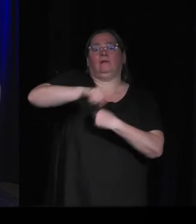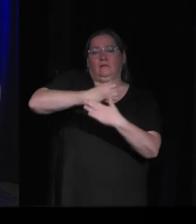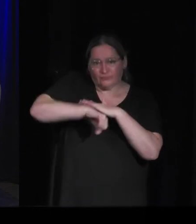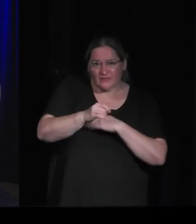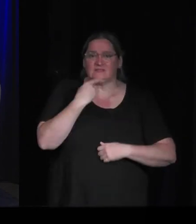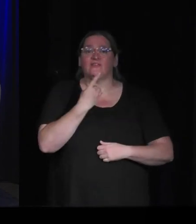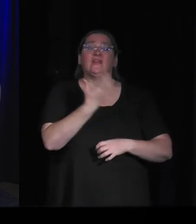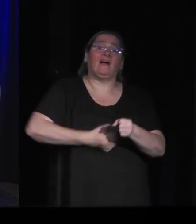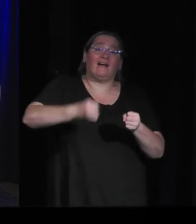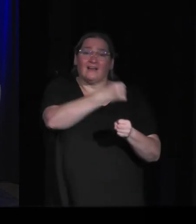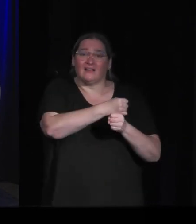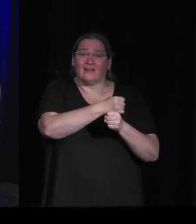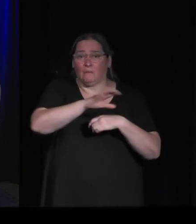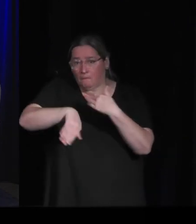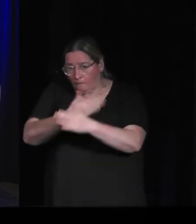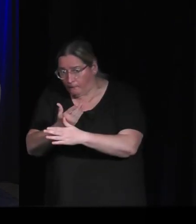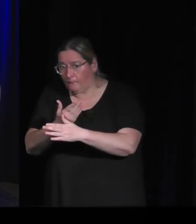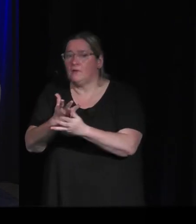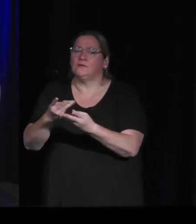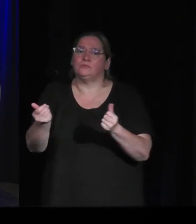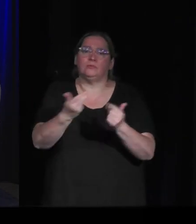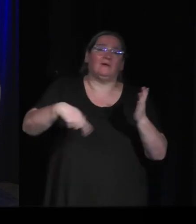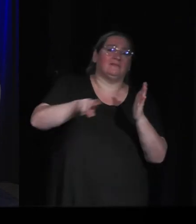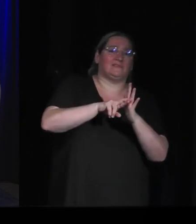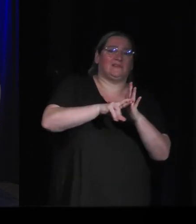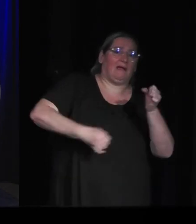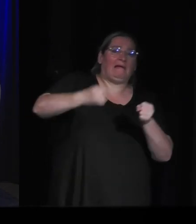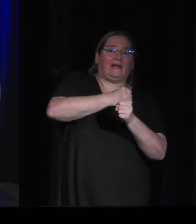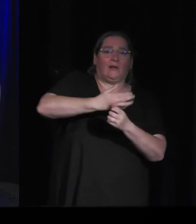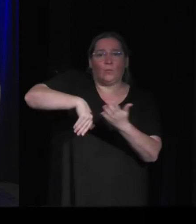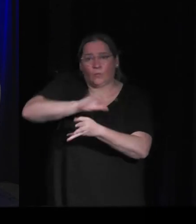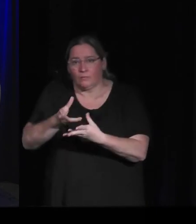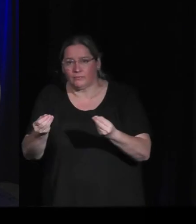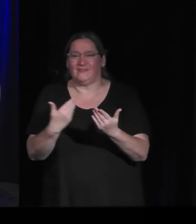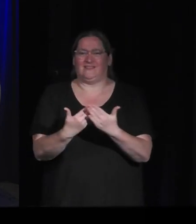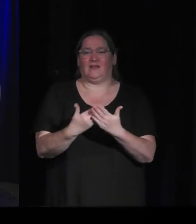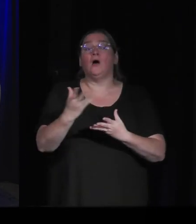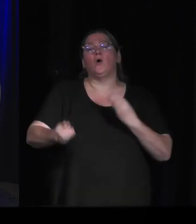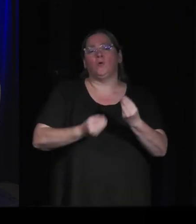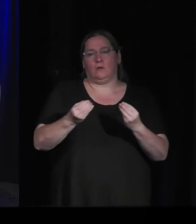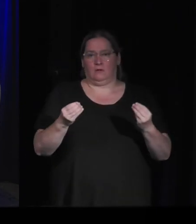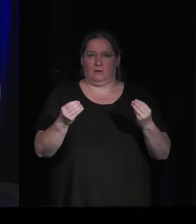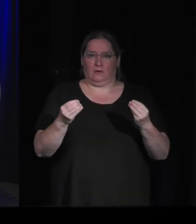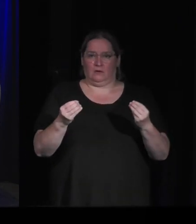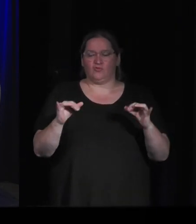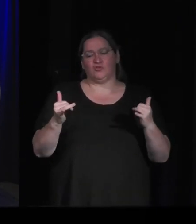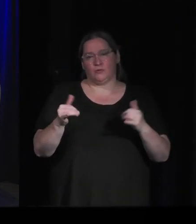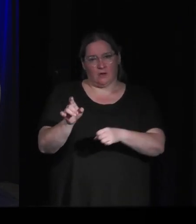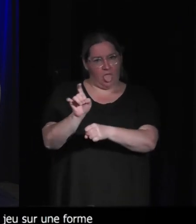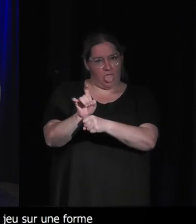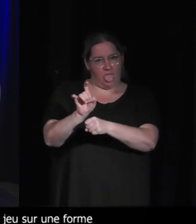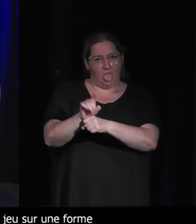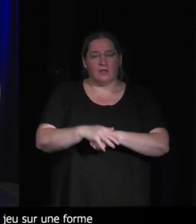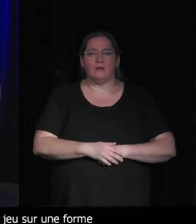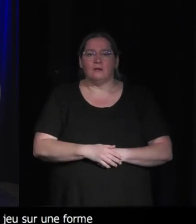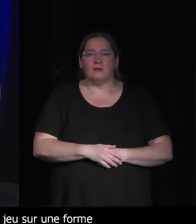entrées et les sorties du système. Et donc, c'est une forme d'utopie, comme ça. Ou si c'est un jeu critique qui dit, derrière cette utopie, en fait, on